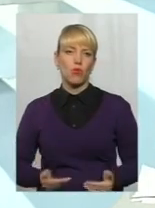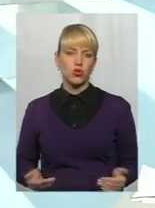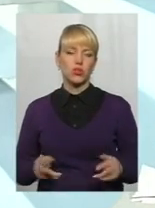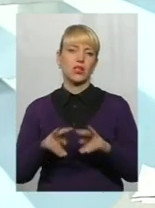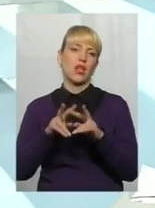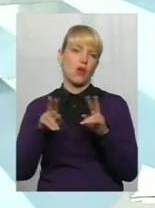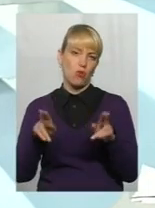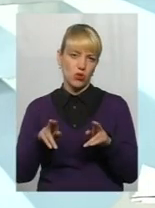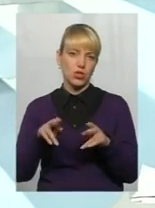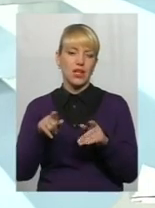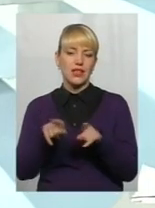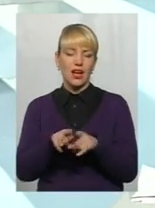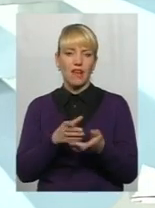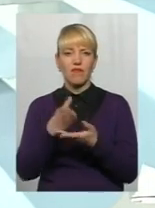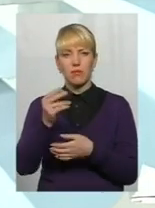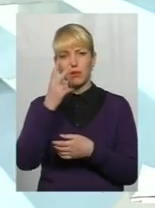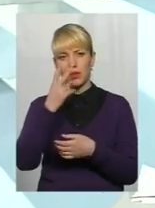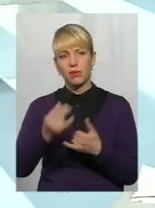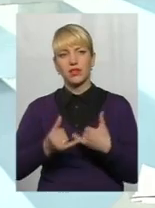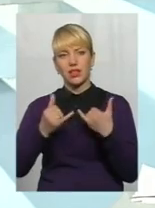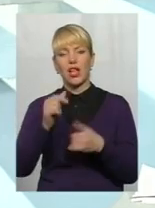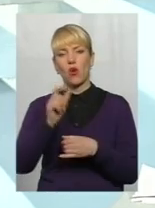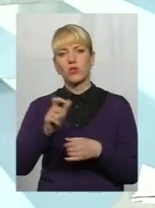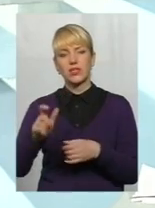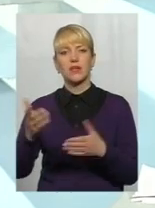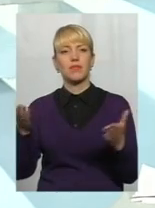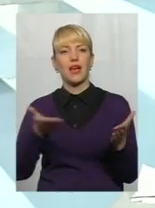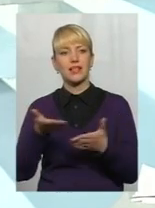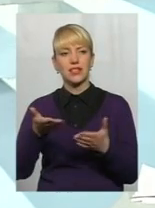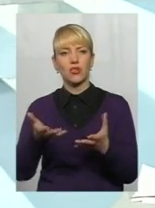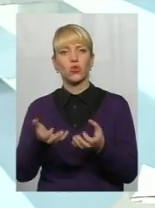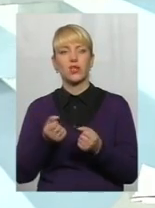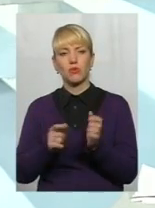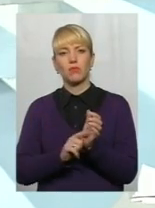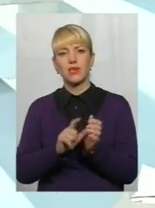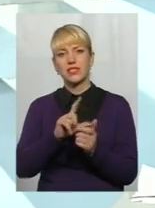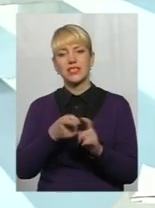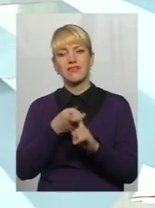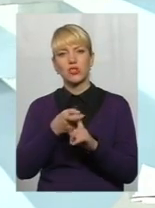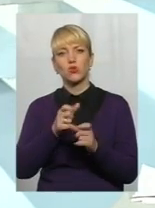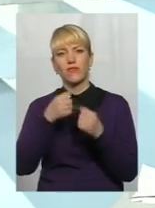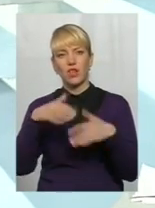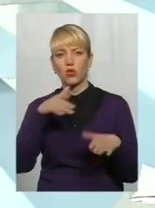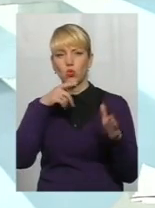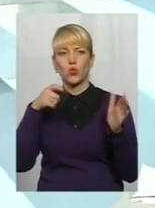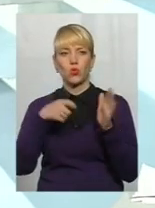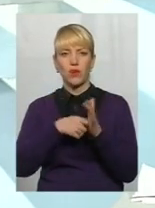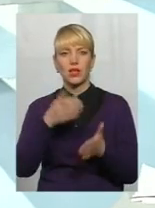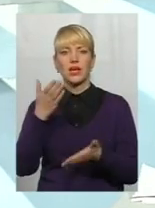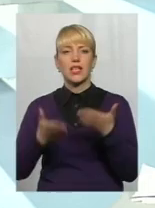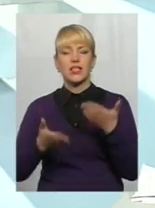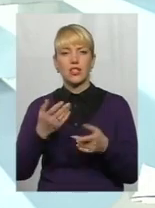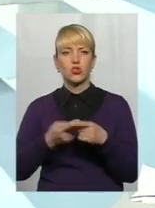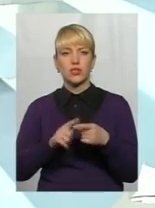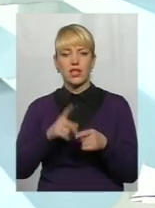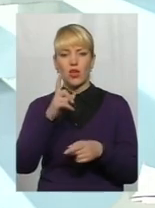така виплата передбачена і для осіб, які отримують пенсію в зв'язку з втратою годувальника. Якщо це